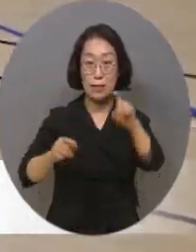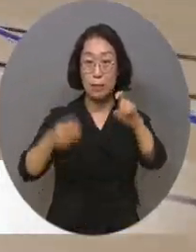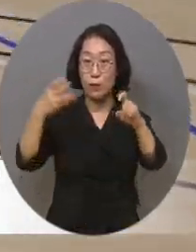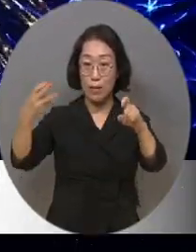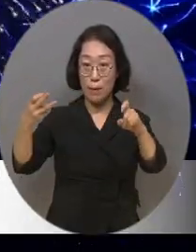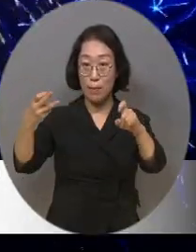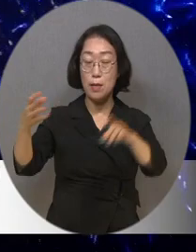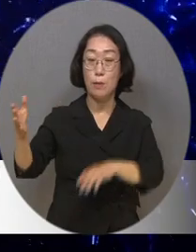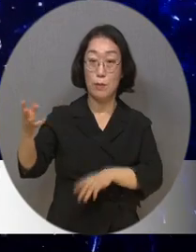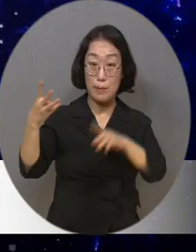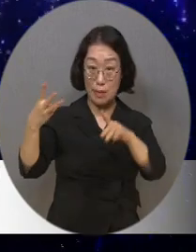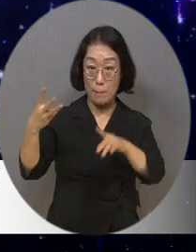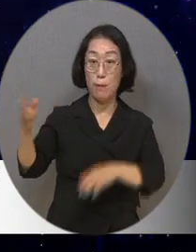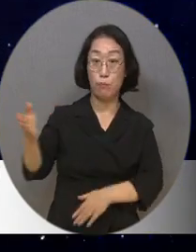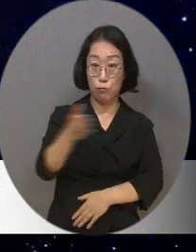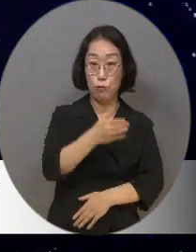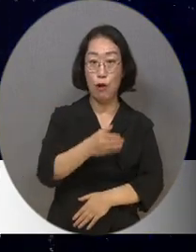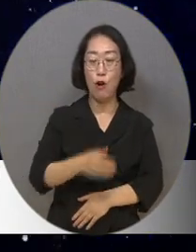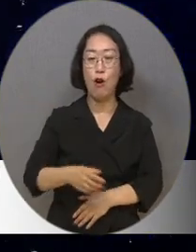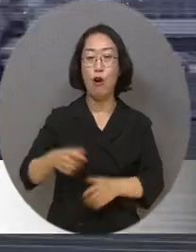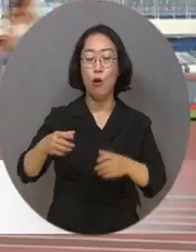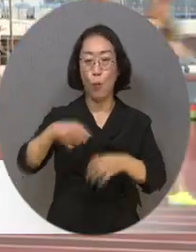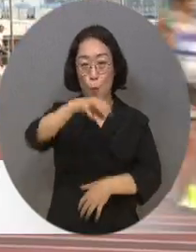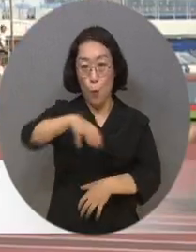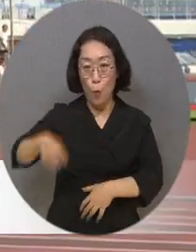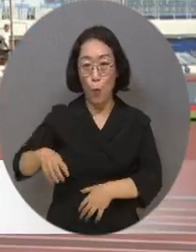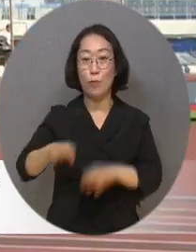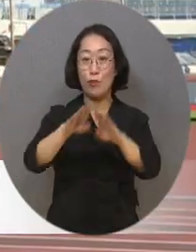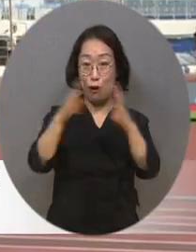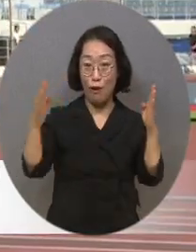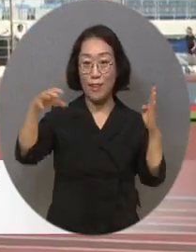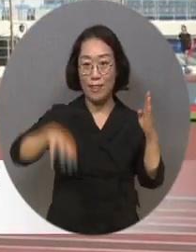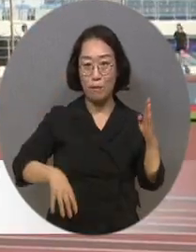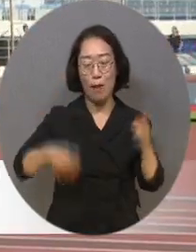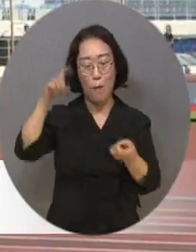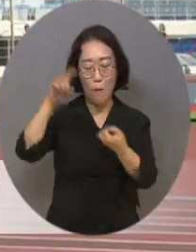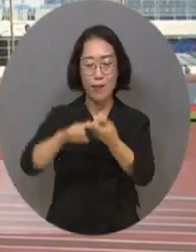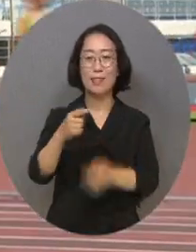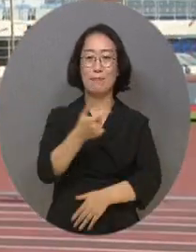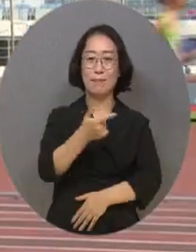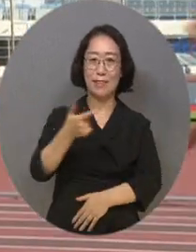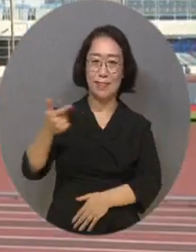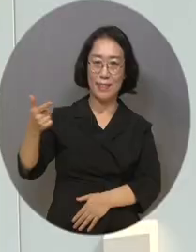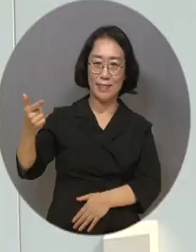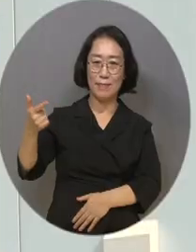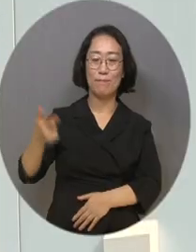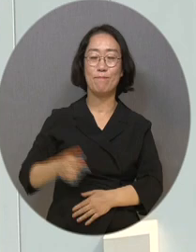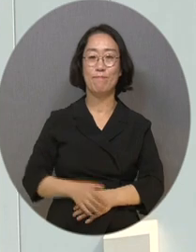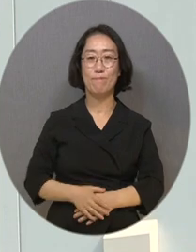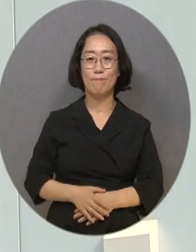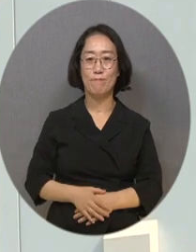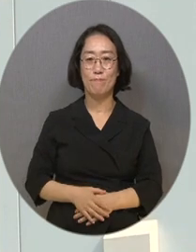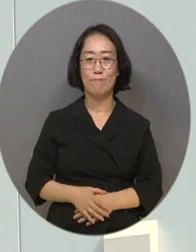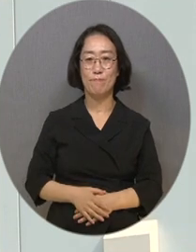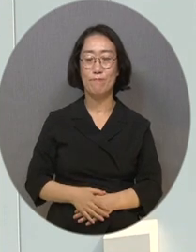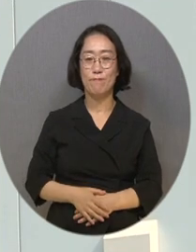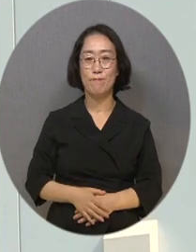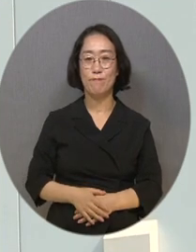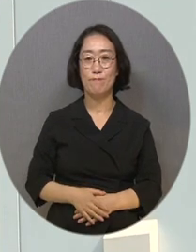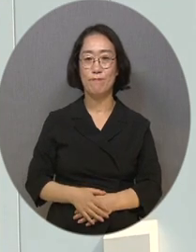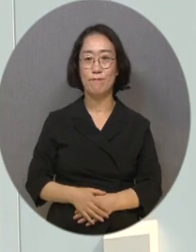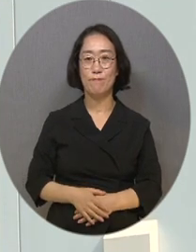3일부터 전남 전역에서 열릴 예정이라 체육인들의 관심이 모아지고 있습니다. 복지TV 뉴스